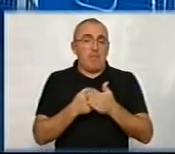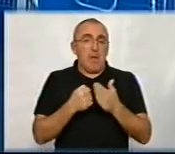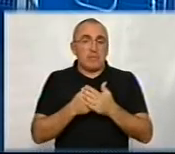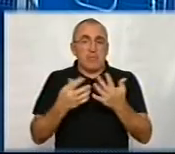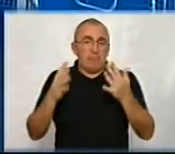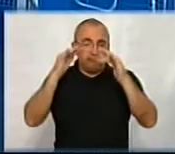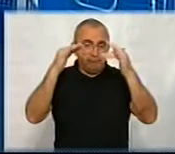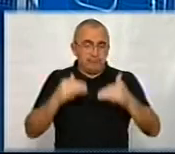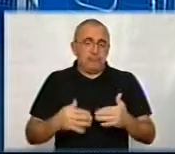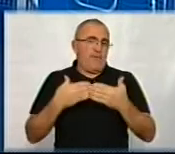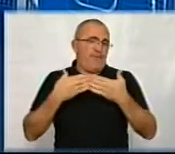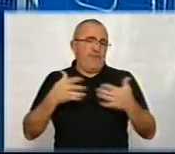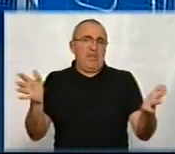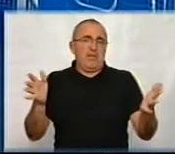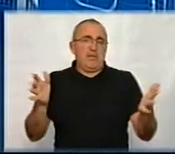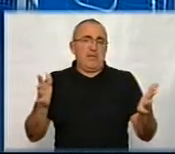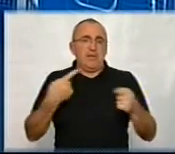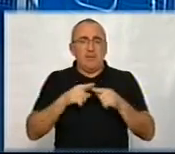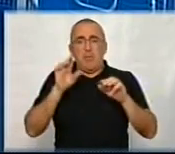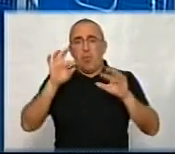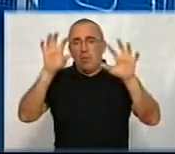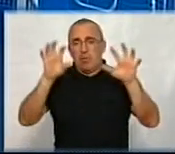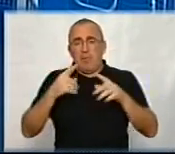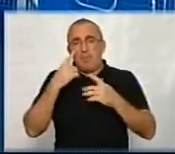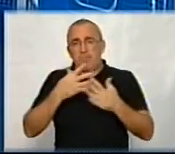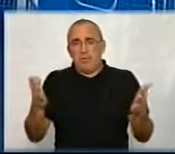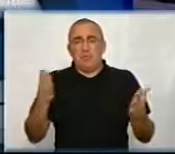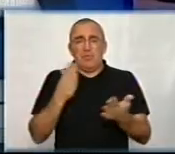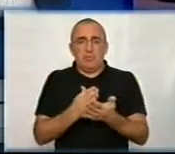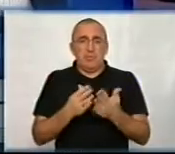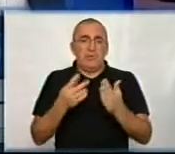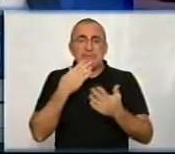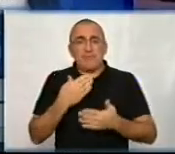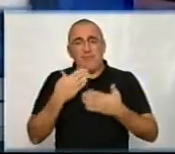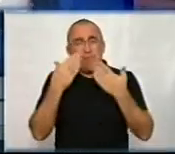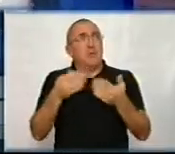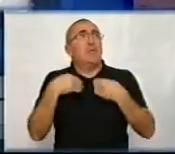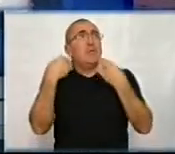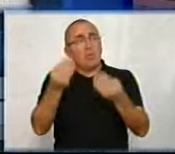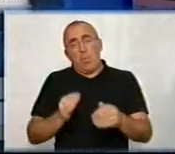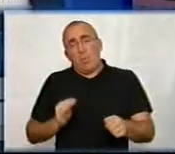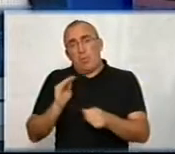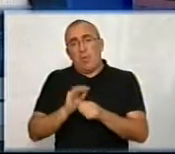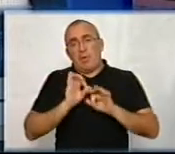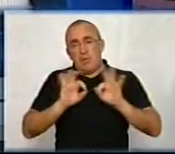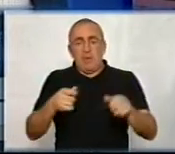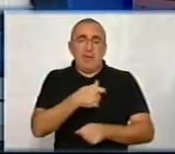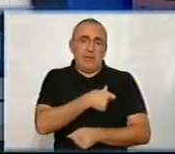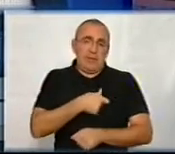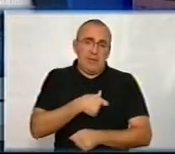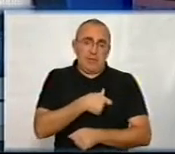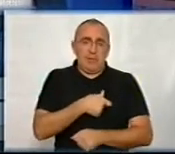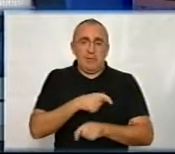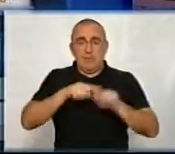бути відкритими. звичайно. Формально, там, по закону, більшість з них і так, за зверненням вам дадуть інформацію. Депутату там навіть